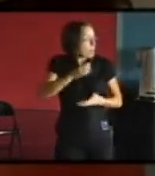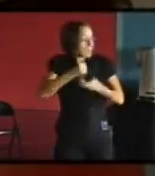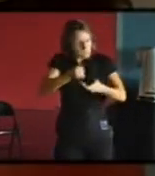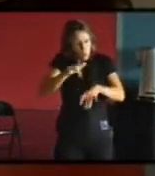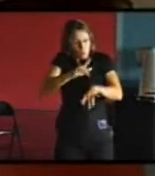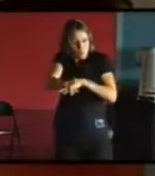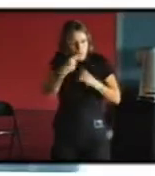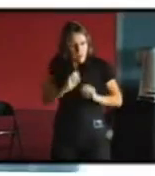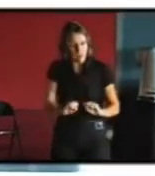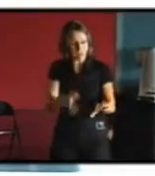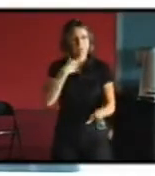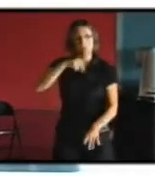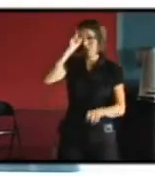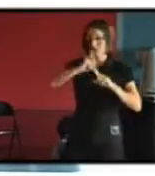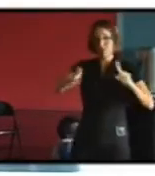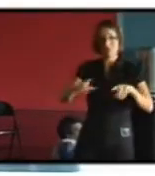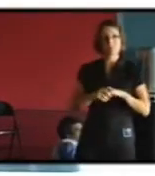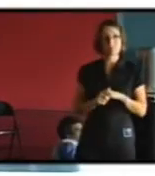transmettre et bien ça meurt